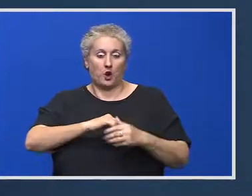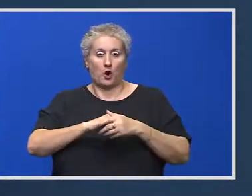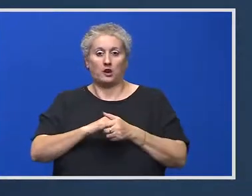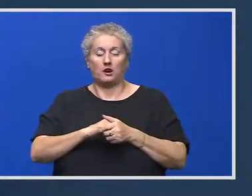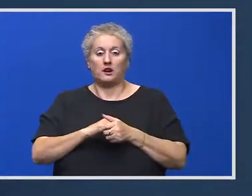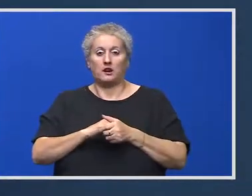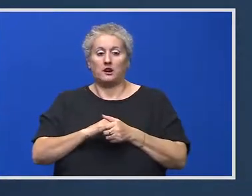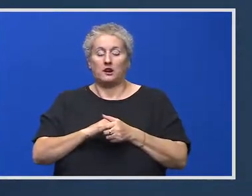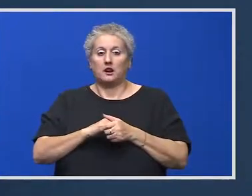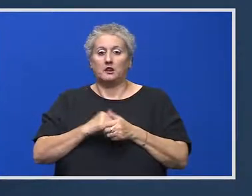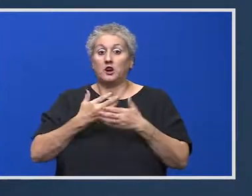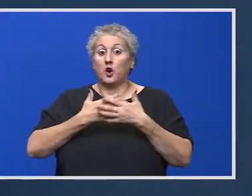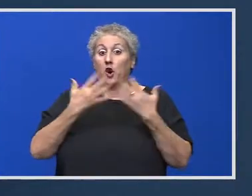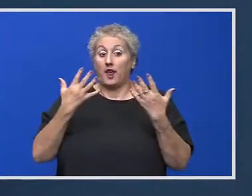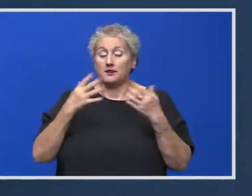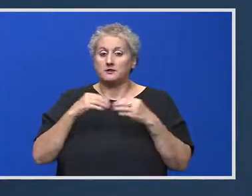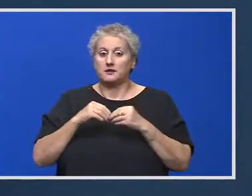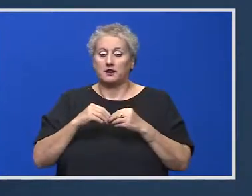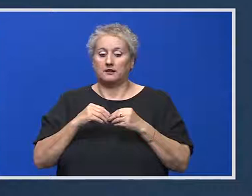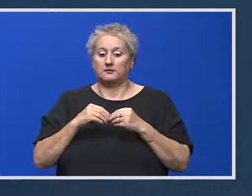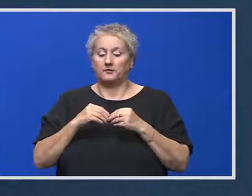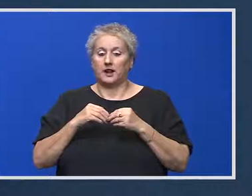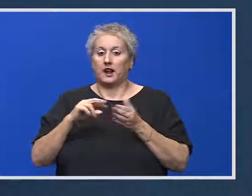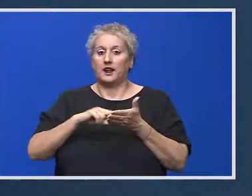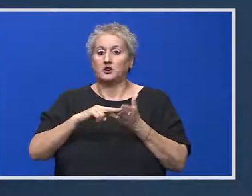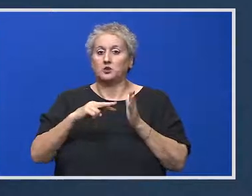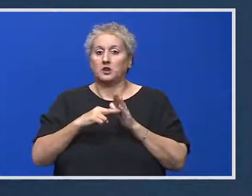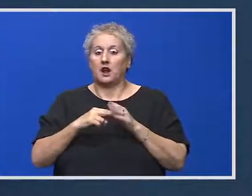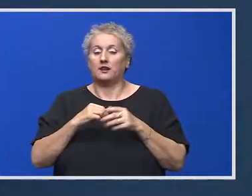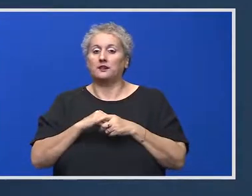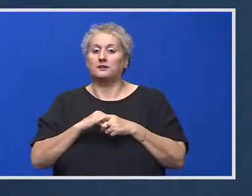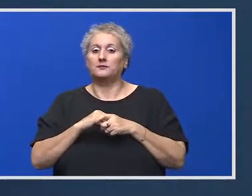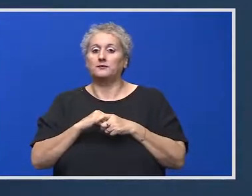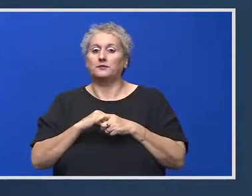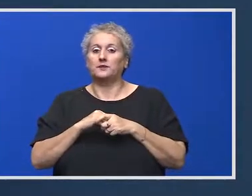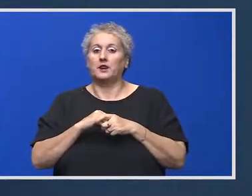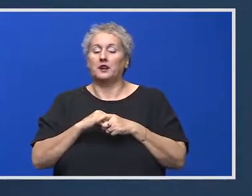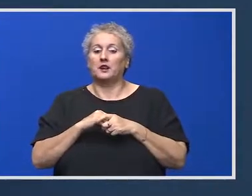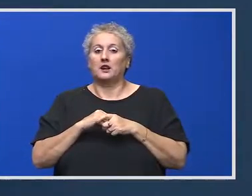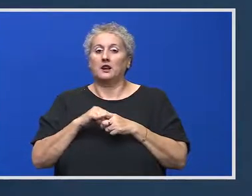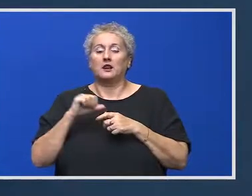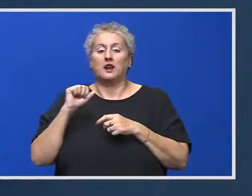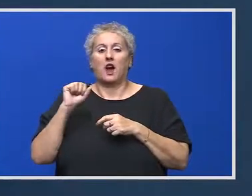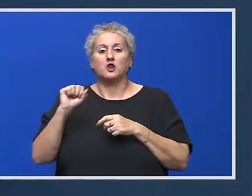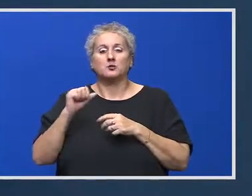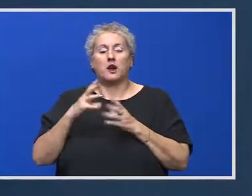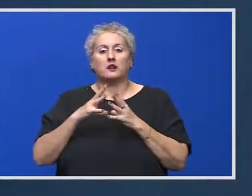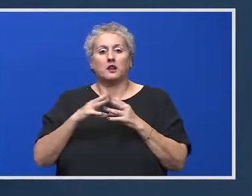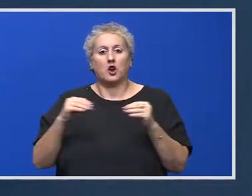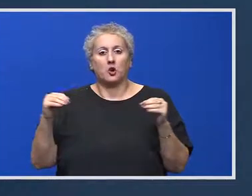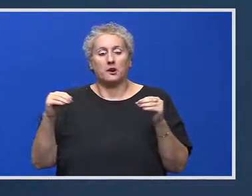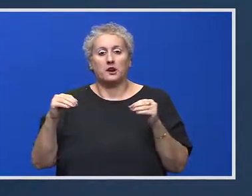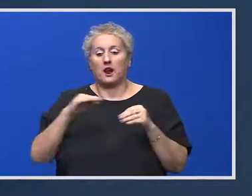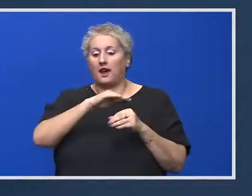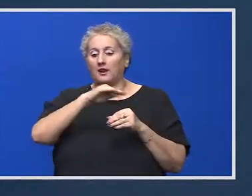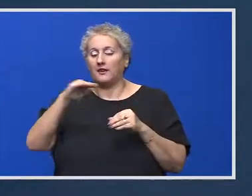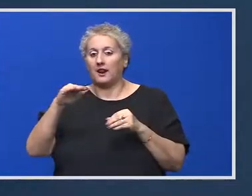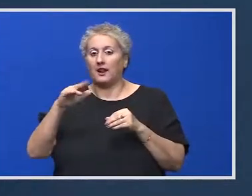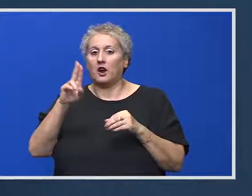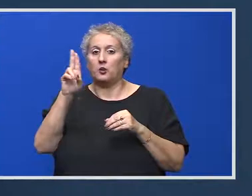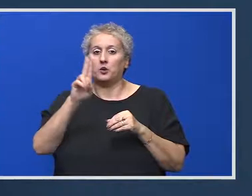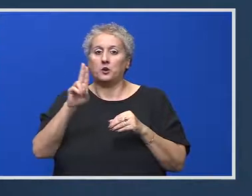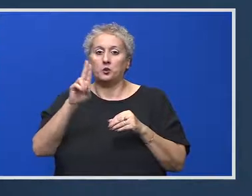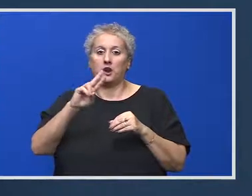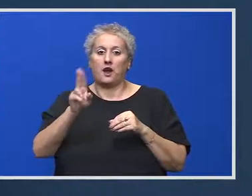asigure coerență între țintele asumate la nivel național, rezultate în urma consultărilor, și țintele asumate de România la nivelul Uniunii